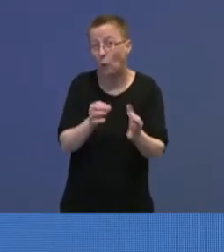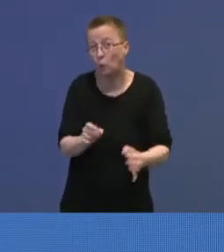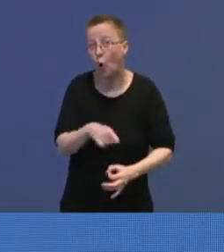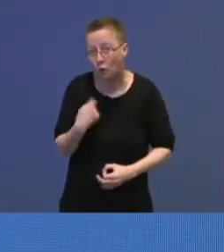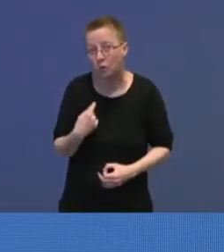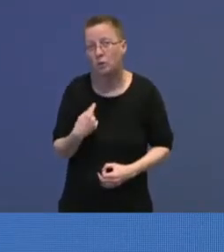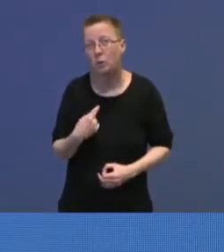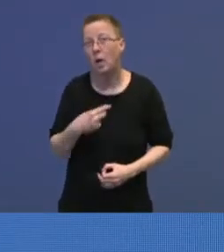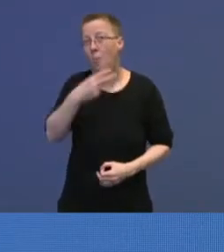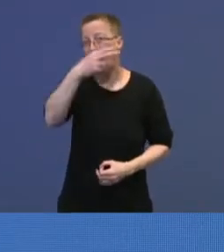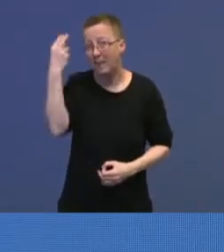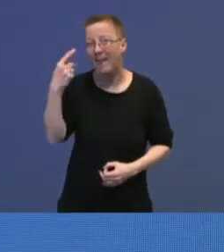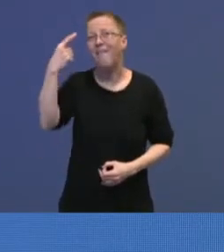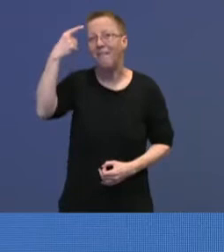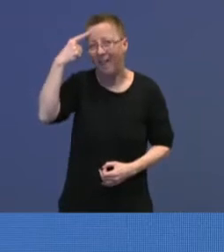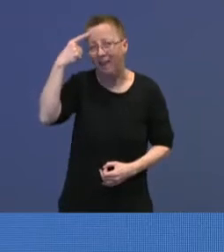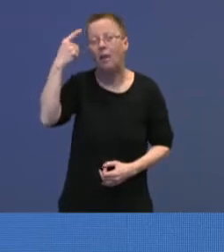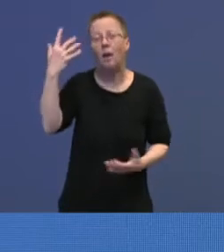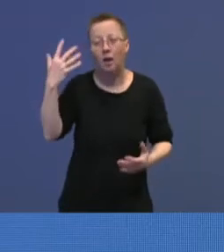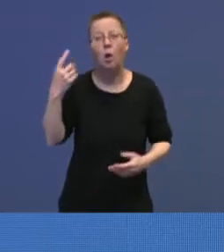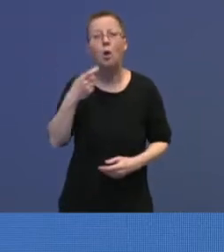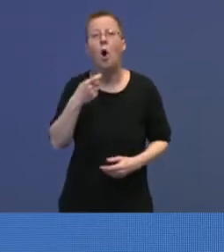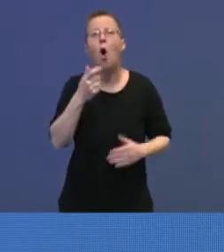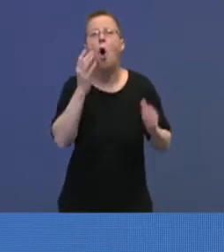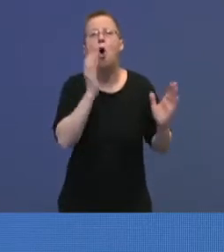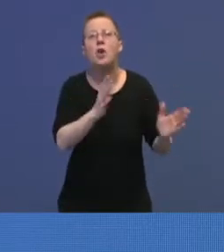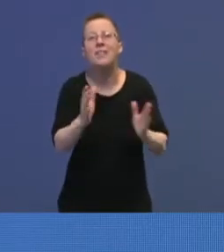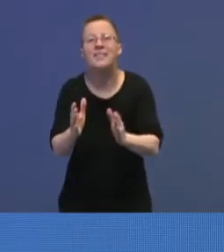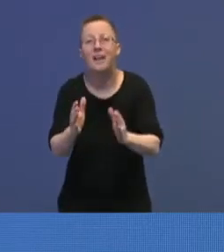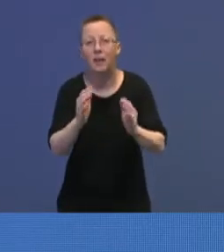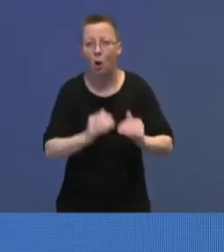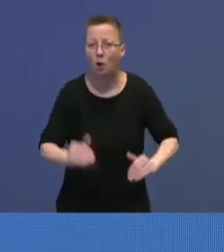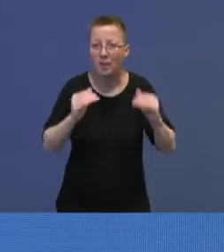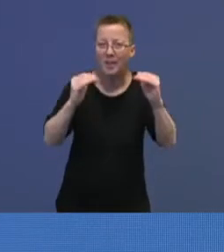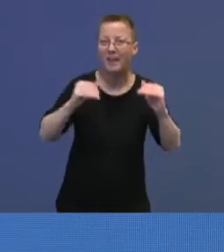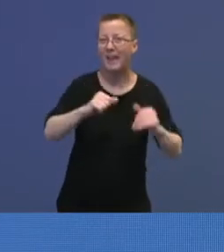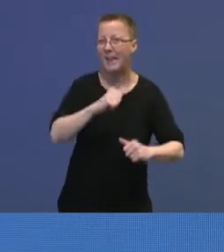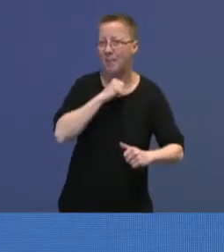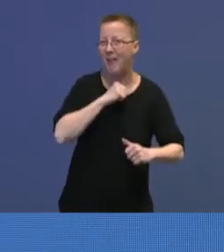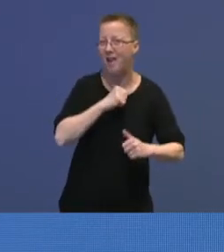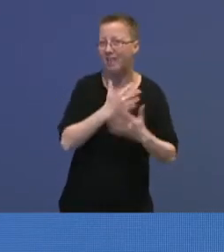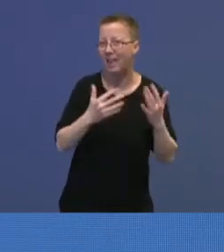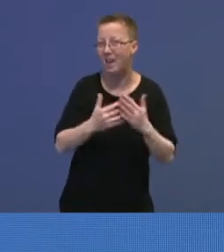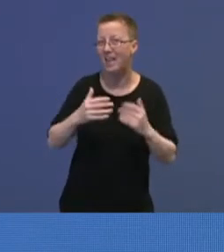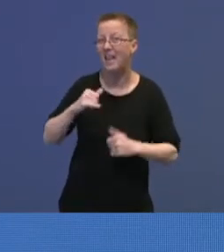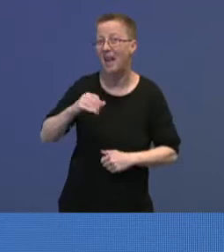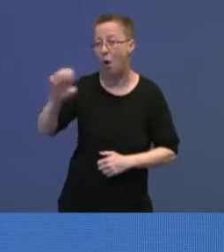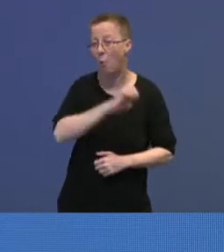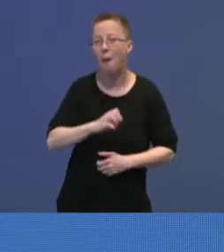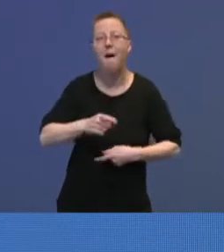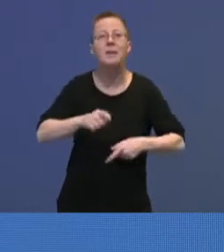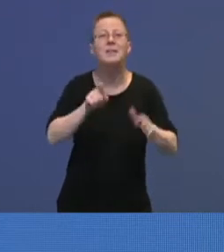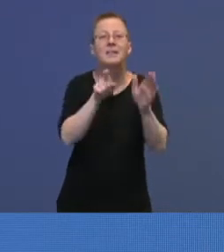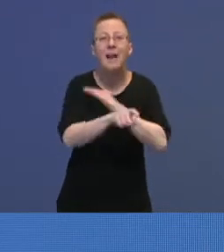Politiet er kjent med at organiserte kriminelle nettverk i Europa formidler ekte ID-dokumenter